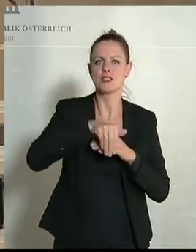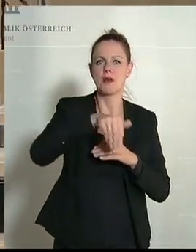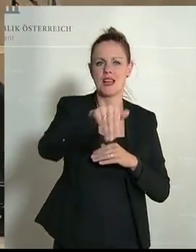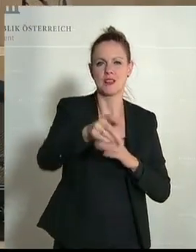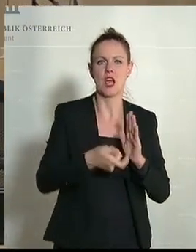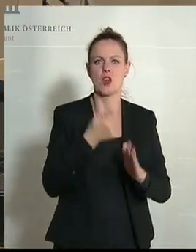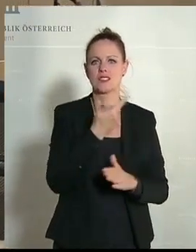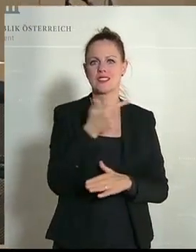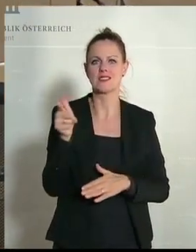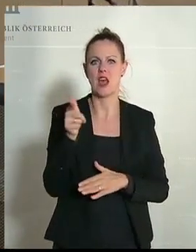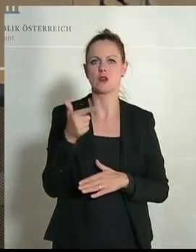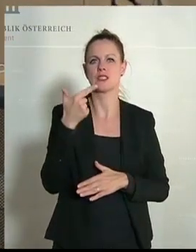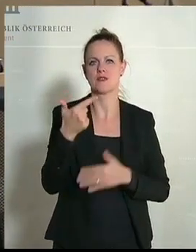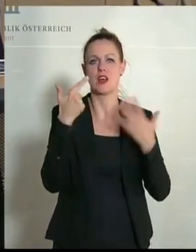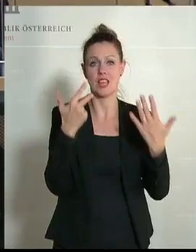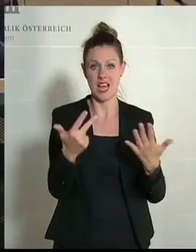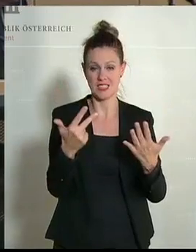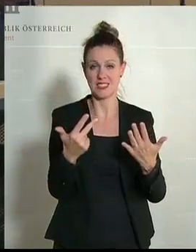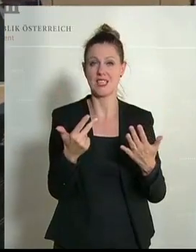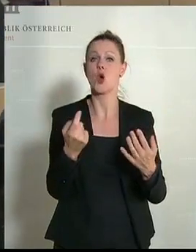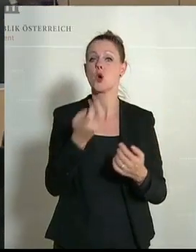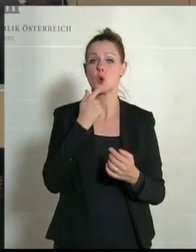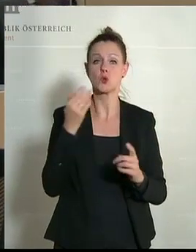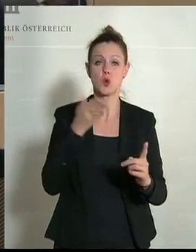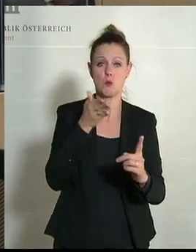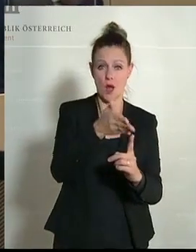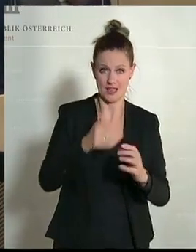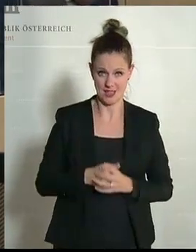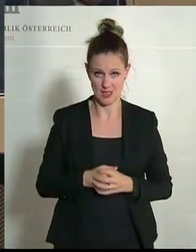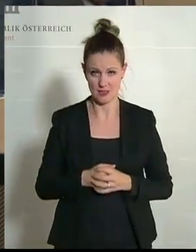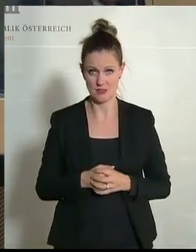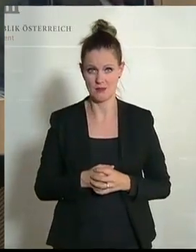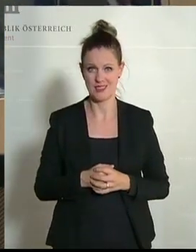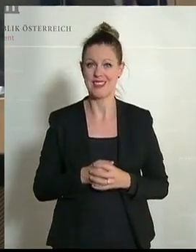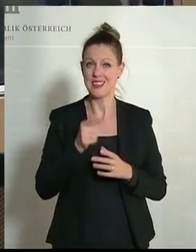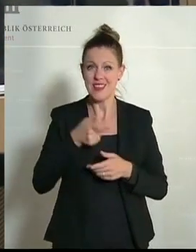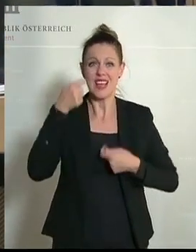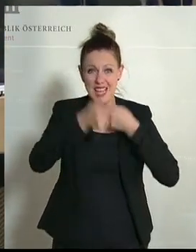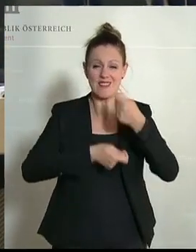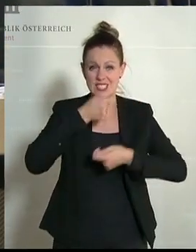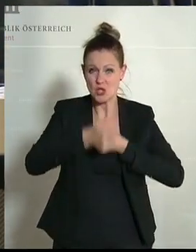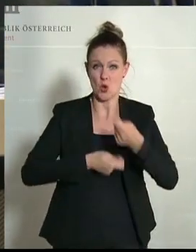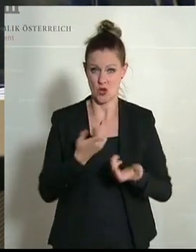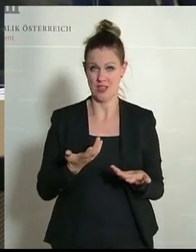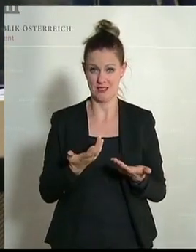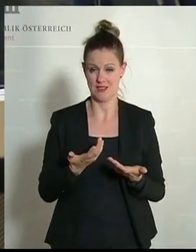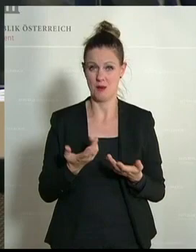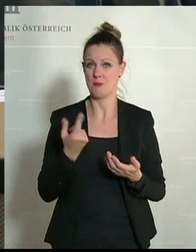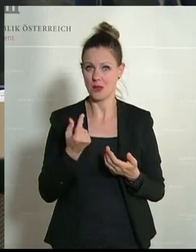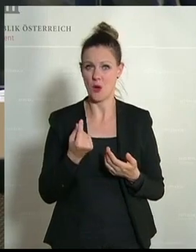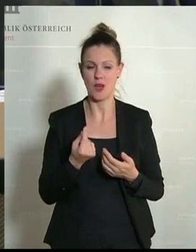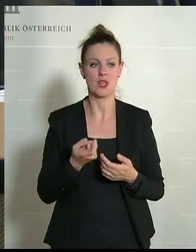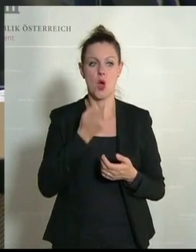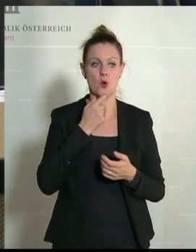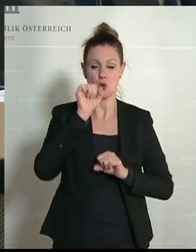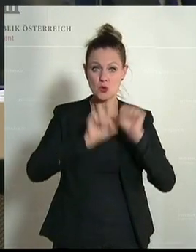282 Milliarden konsumorientiert. 25 Prozent sind Investionen. Das heißt, wenn ich kein